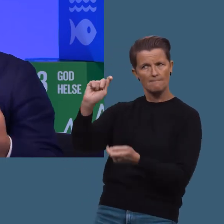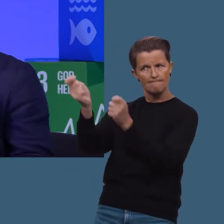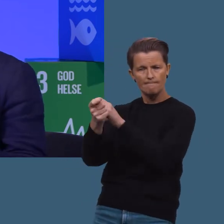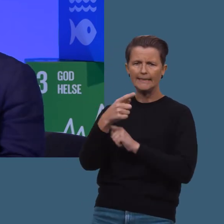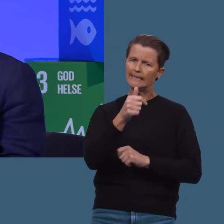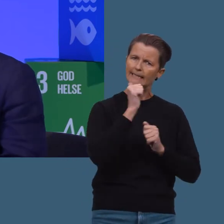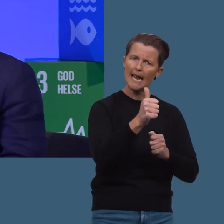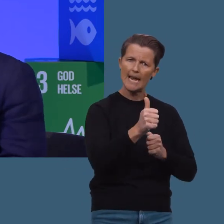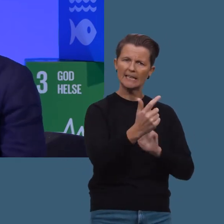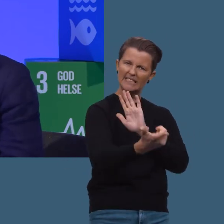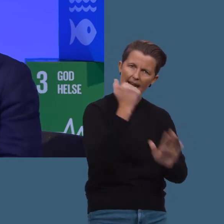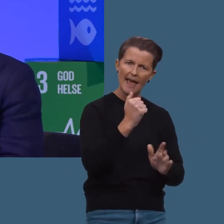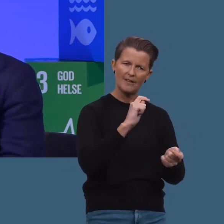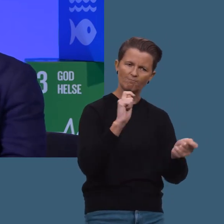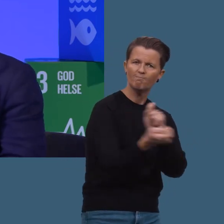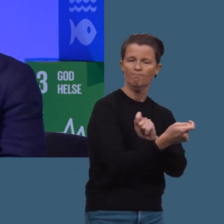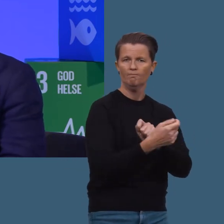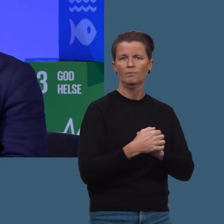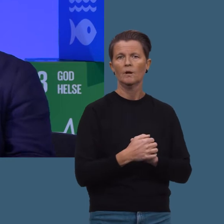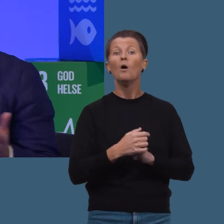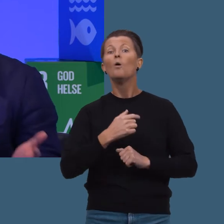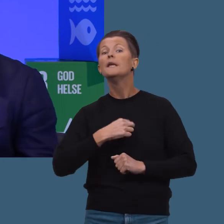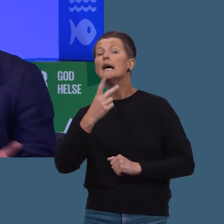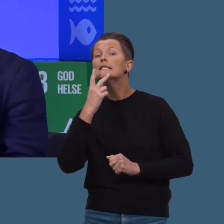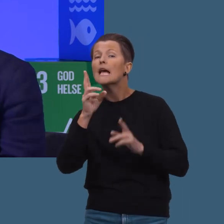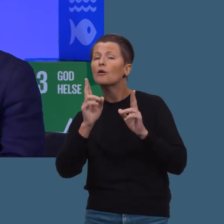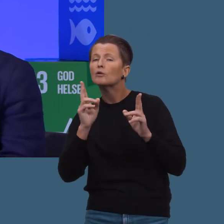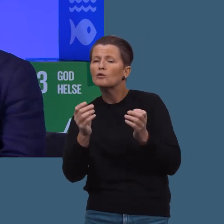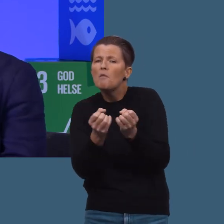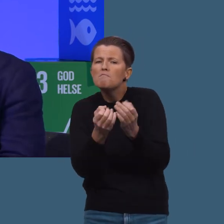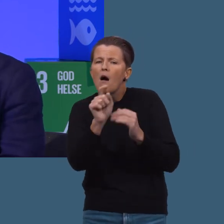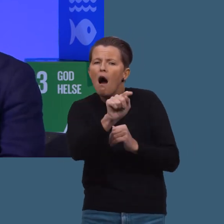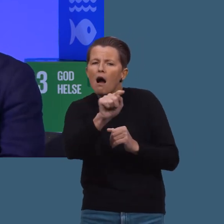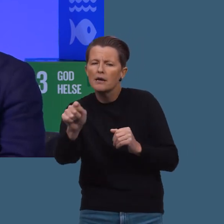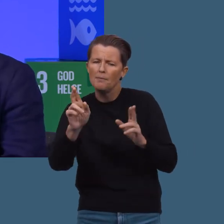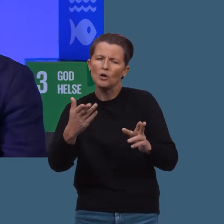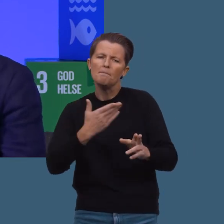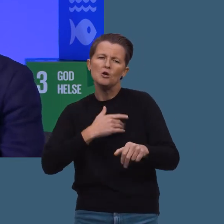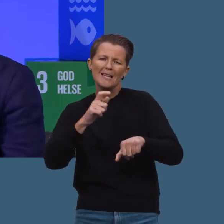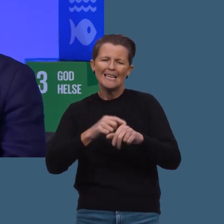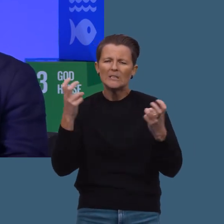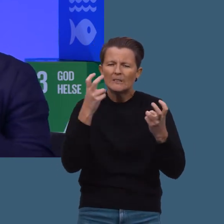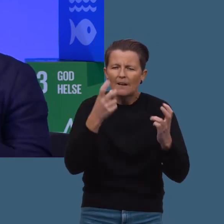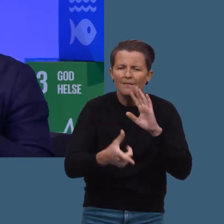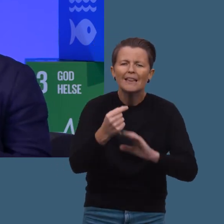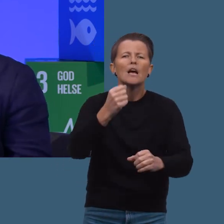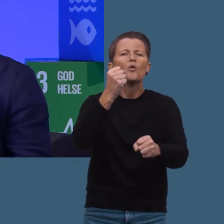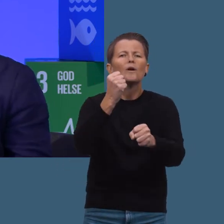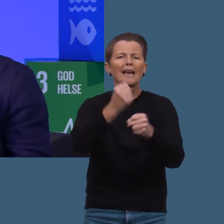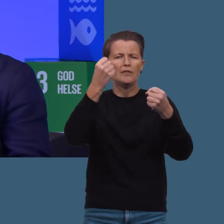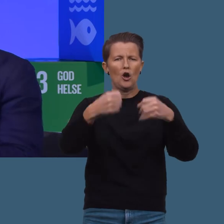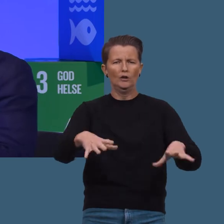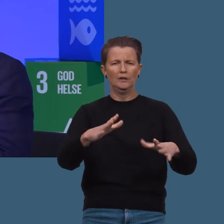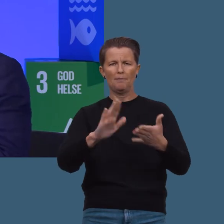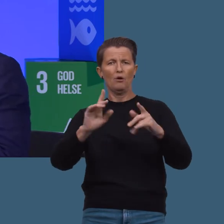med det, så går de ut i gaten og krever at det blir gjort noe med. Og så ser jeg også at det er mange som bruker masse tid på å finne helt konkrete